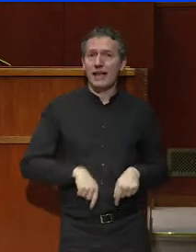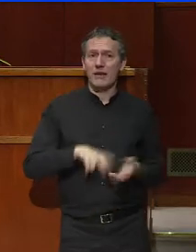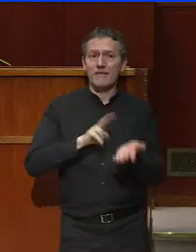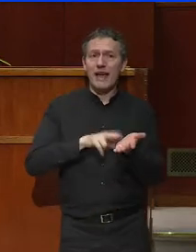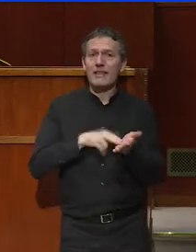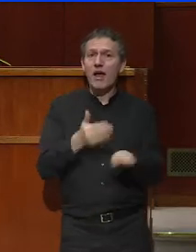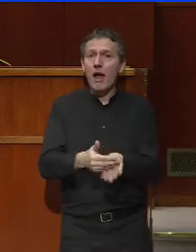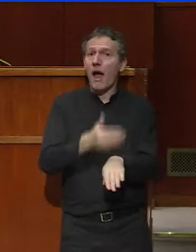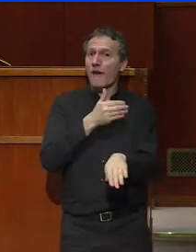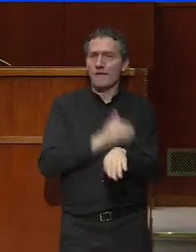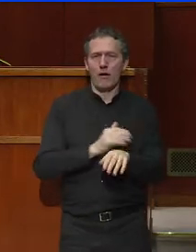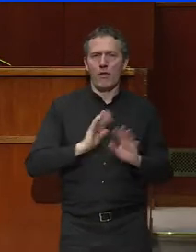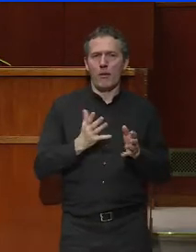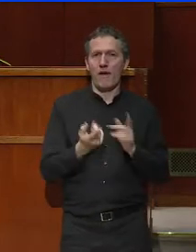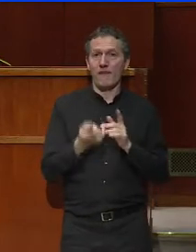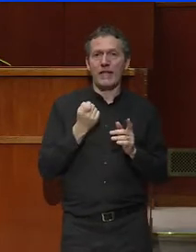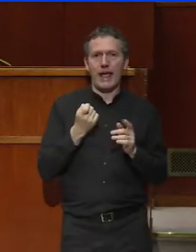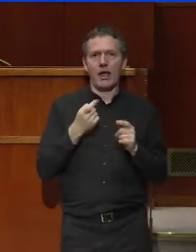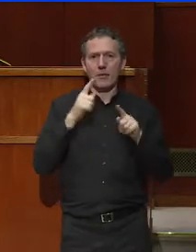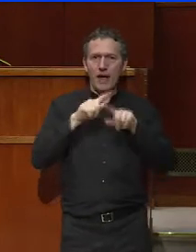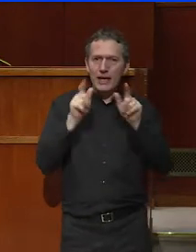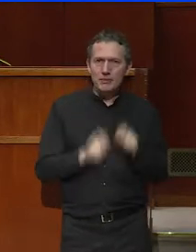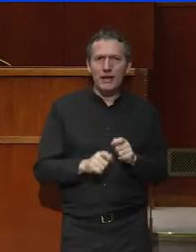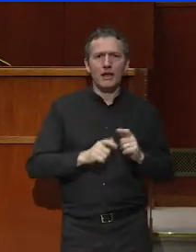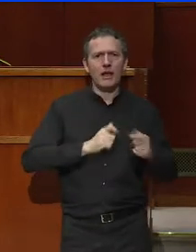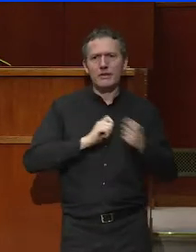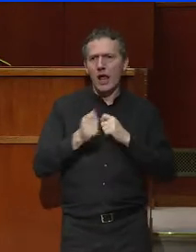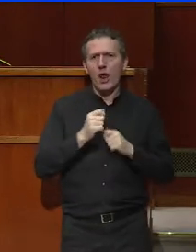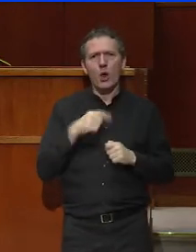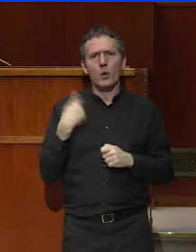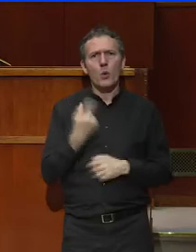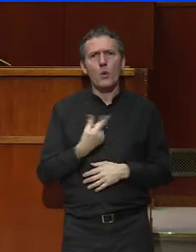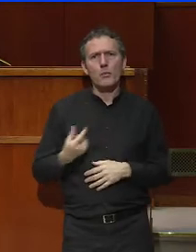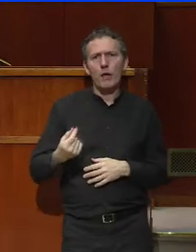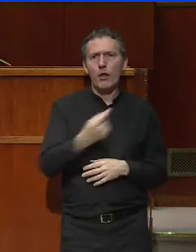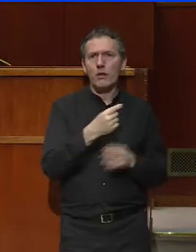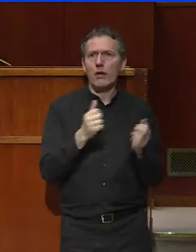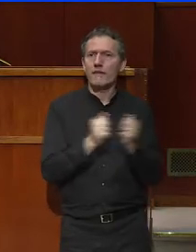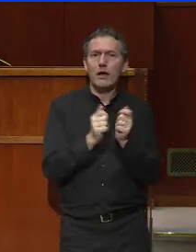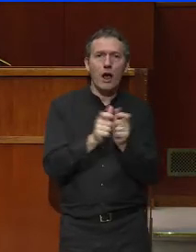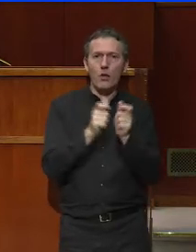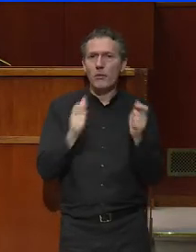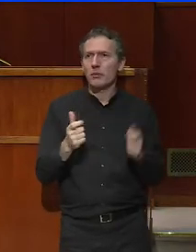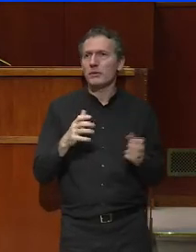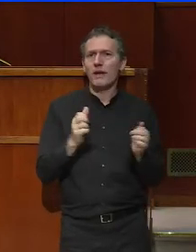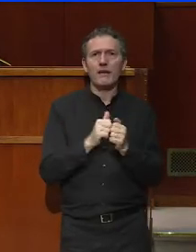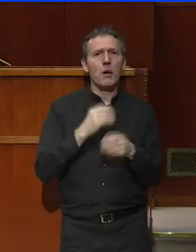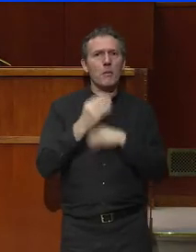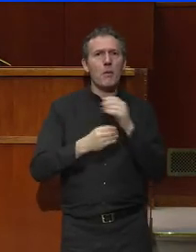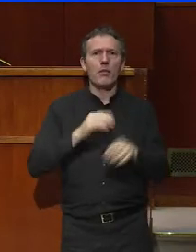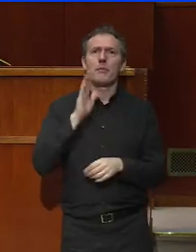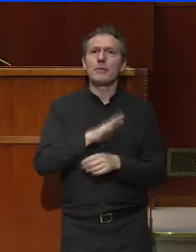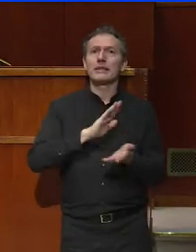se construit dans le respect et le dialogue avec les partenaires sociaux, avec les entreprises, avec le monde associatif.